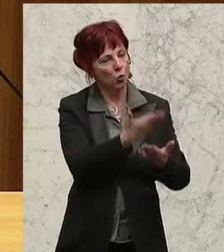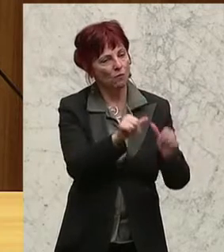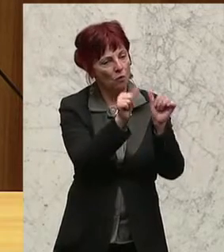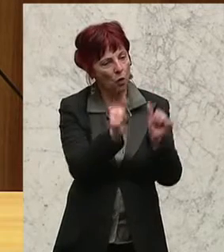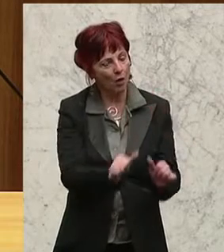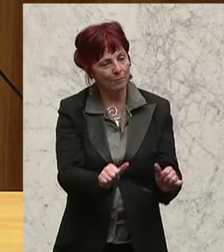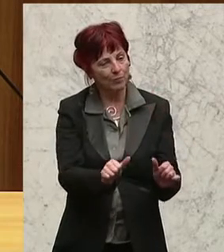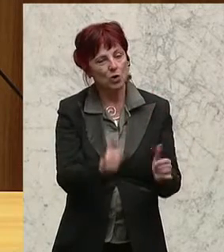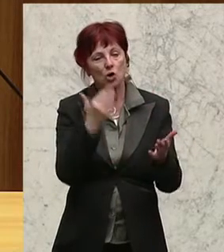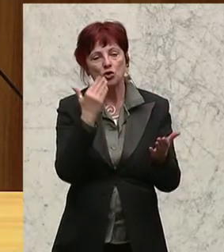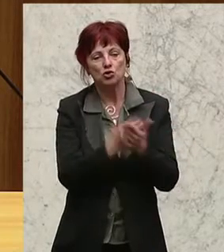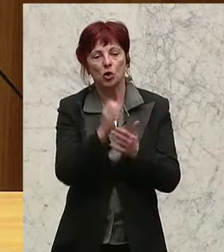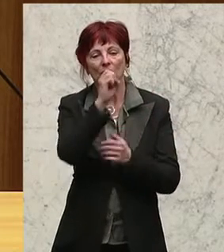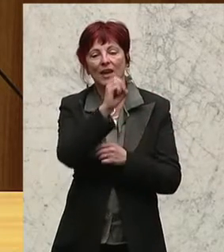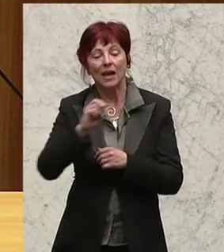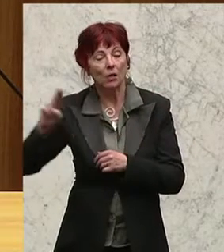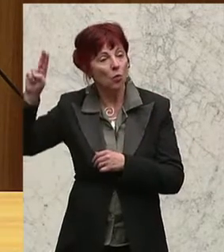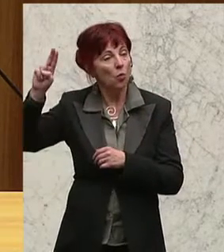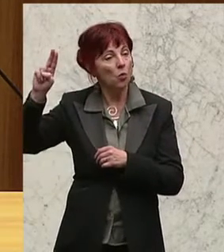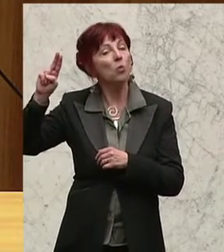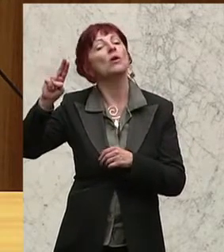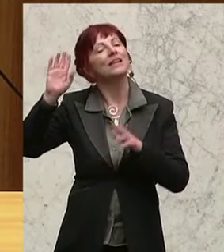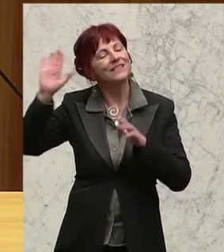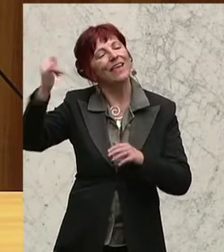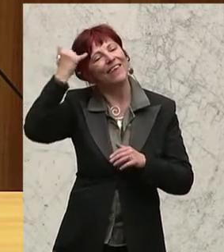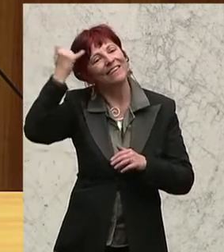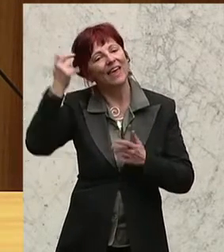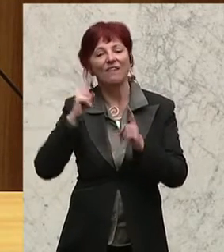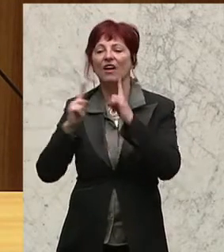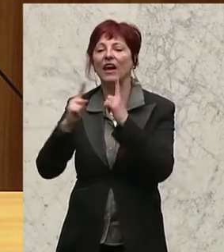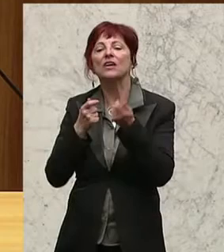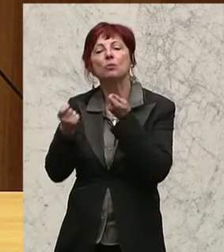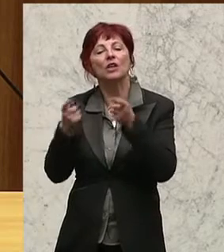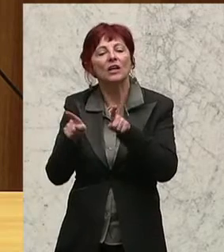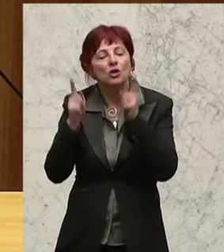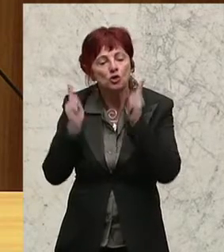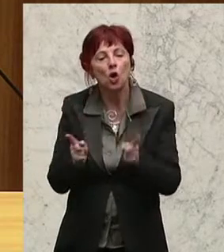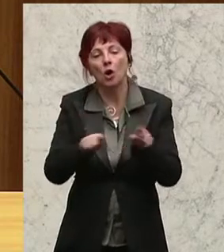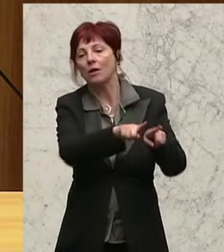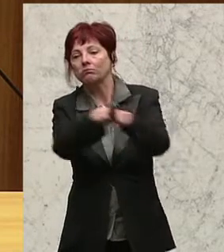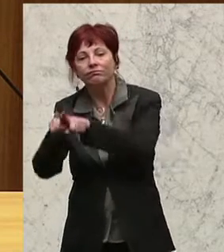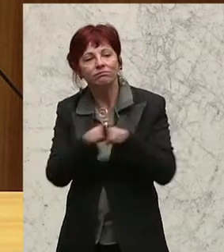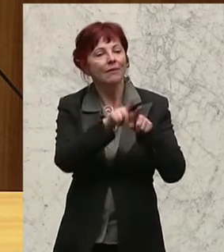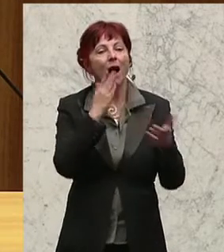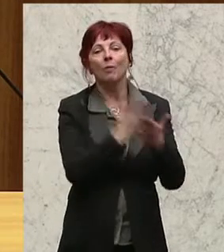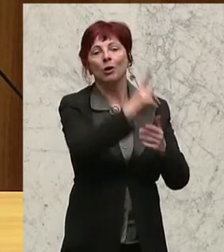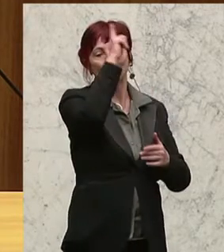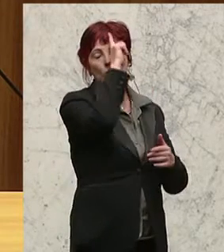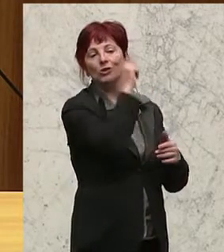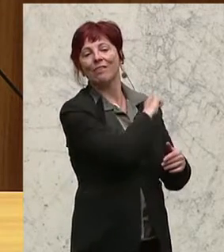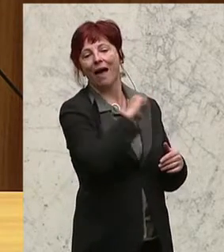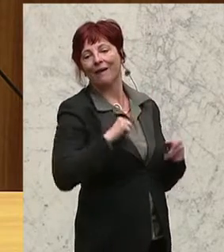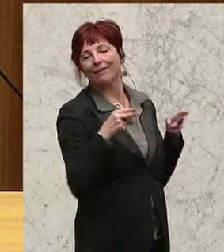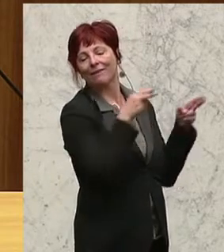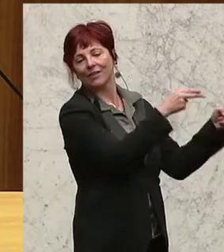Verkehrspolitik de facto im Keim erstickt. Ich bin davon überzeugt, dass aber genauso ein EU-weiter Ansatz mit